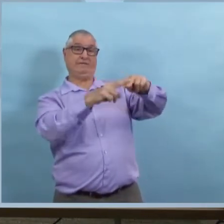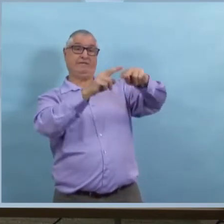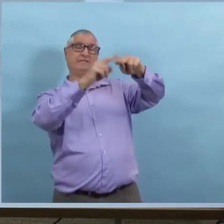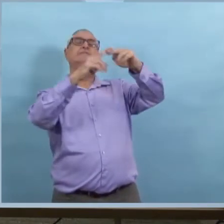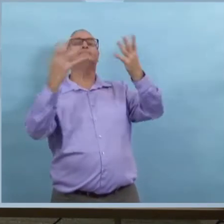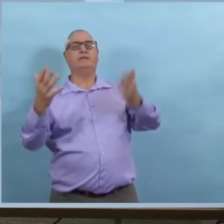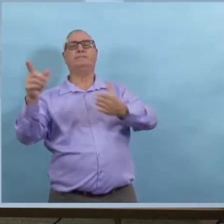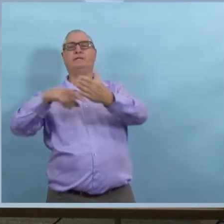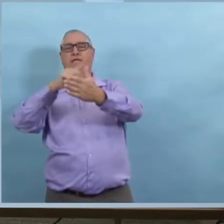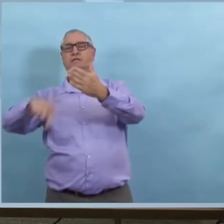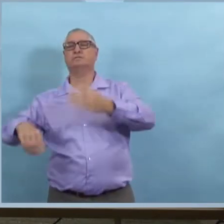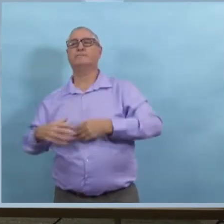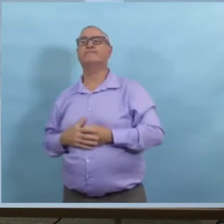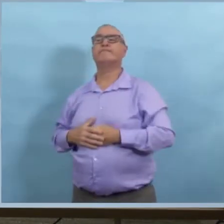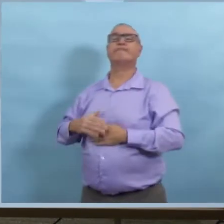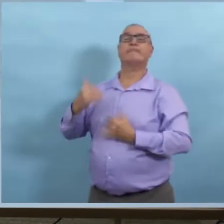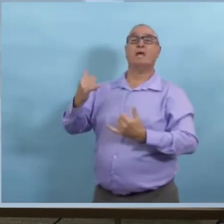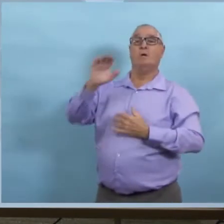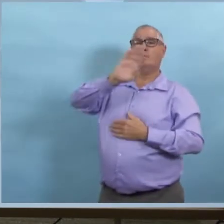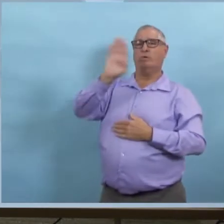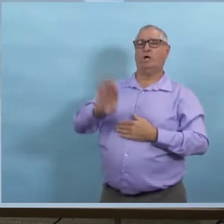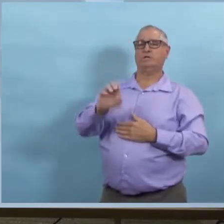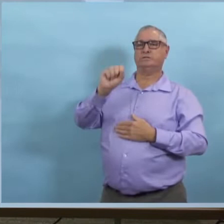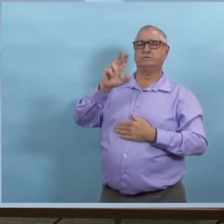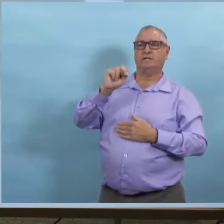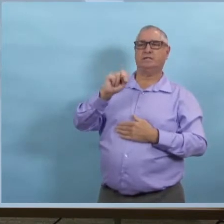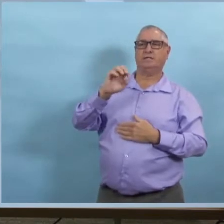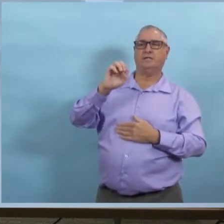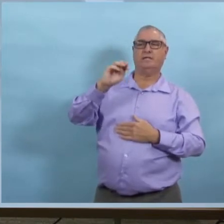se passer. Du Brandon Sun, Émilie.